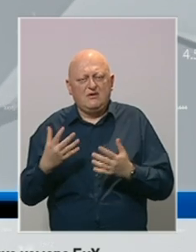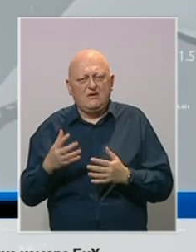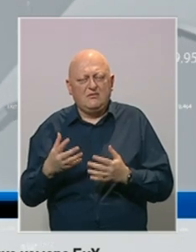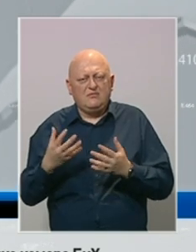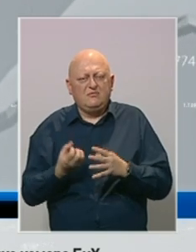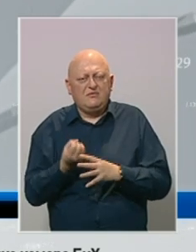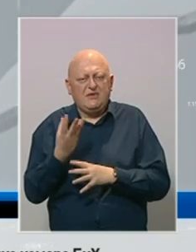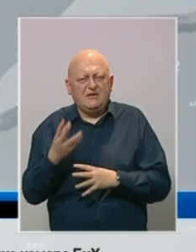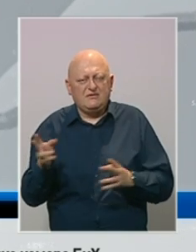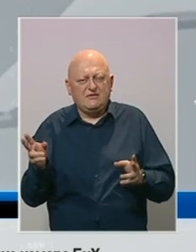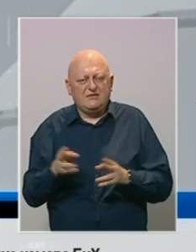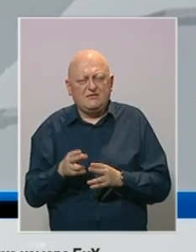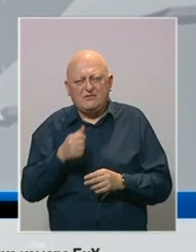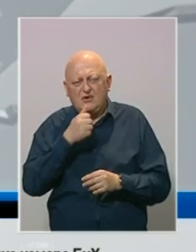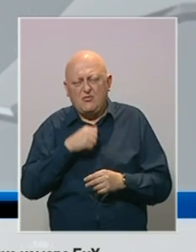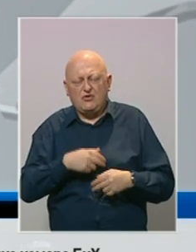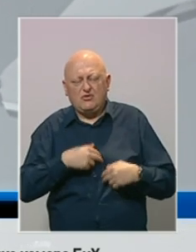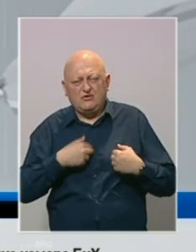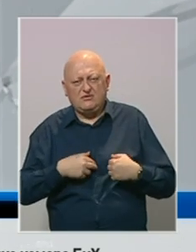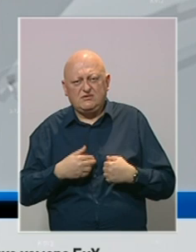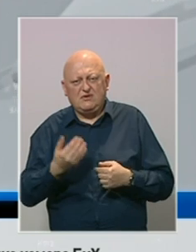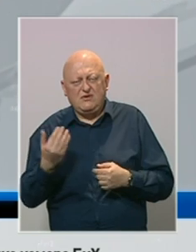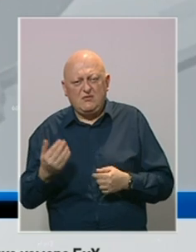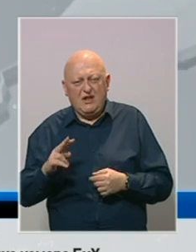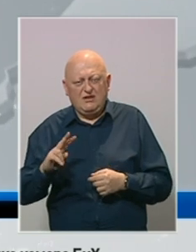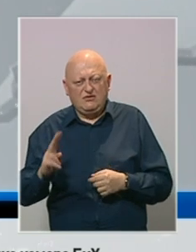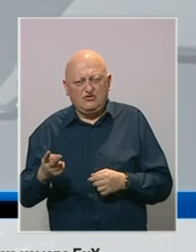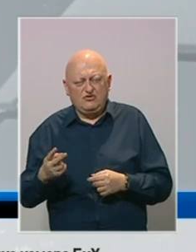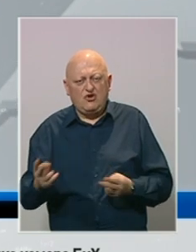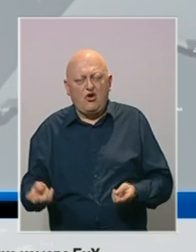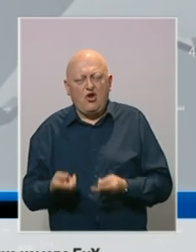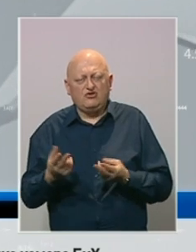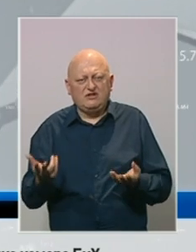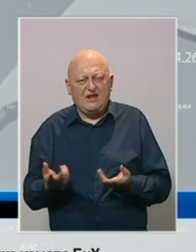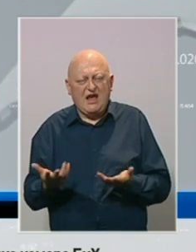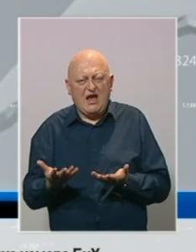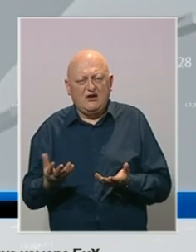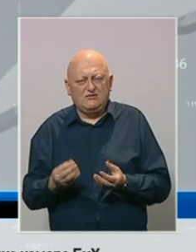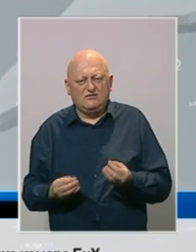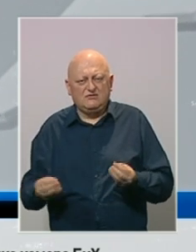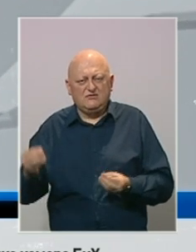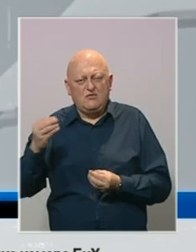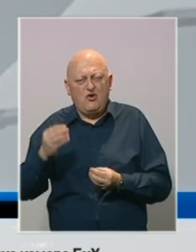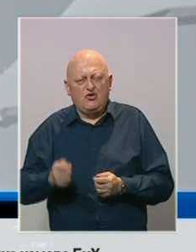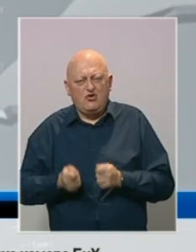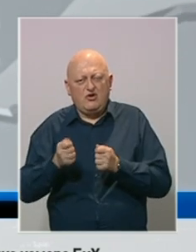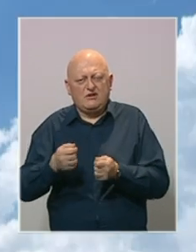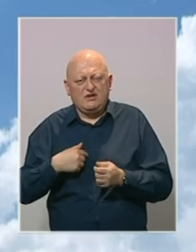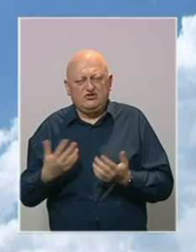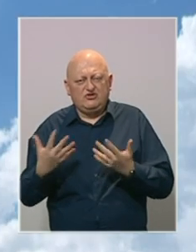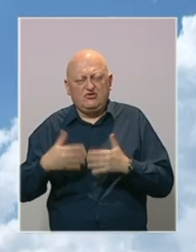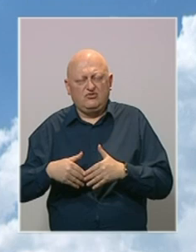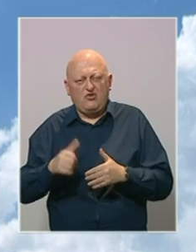smanjenja poreza i doprinosa na platu i druge olakšice kako bi podigle konkurentnost naših kompanija.